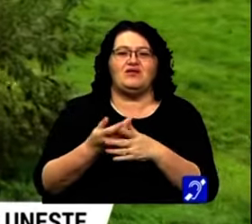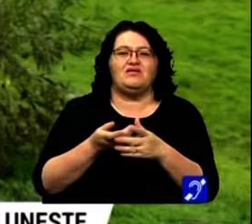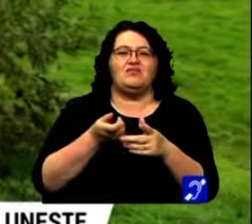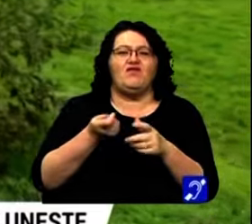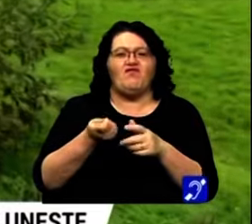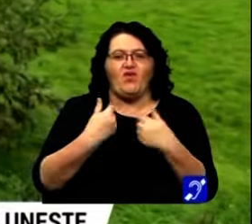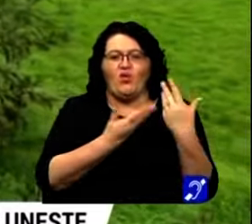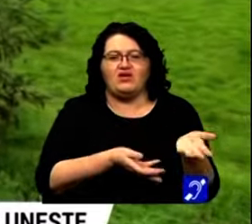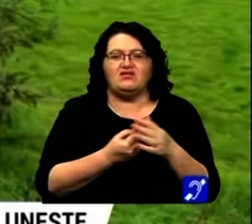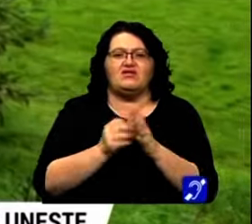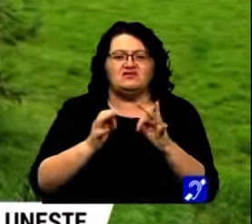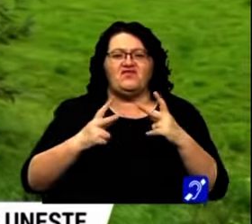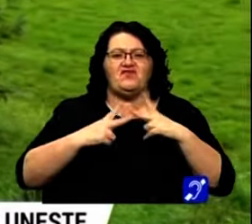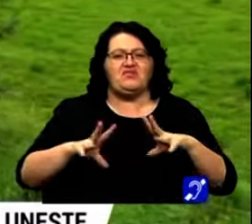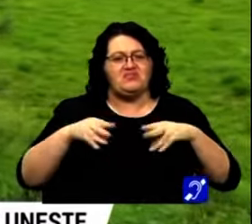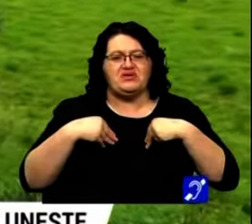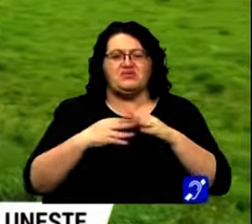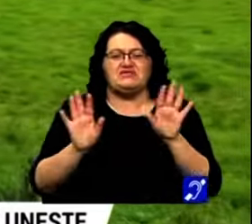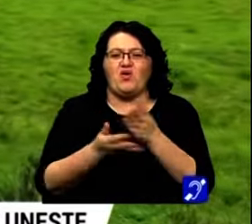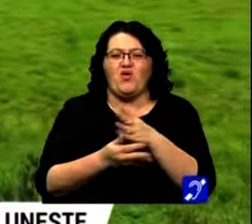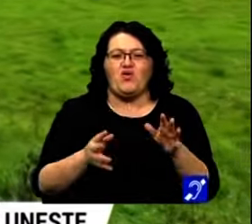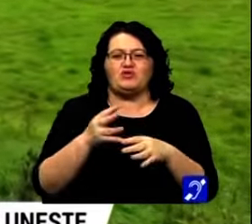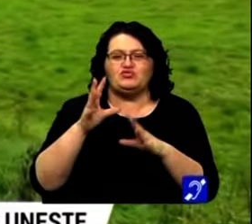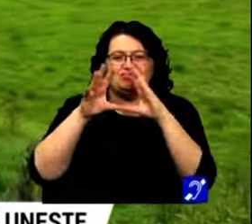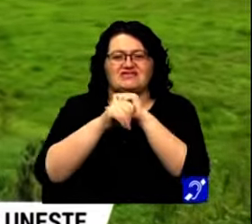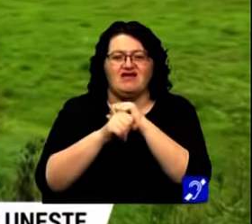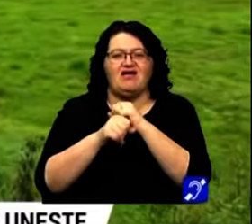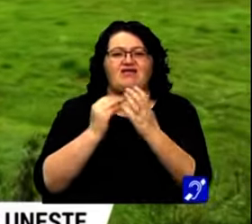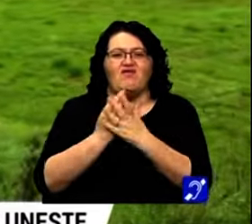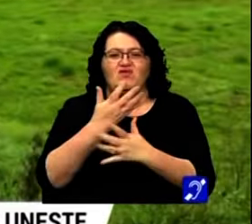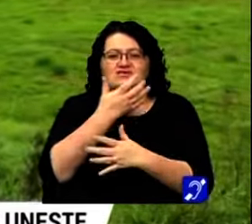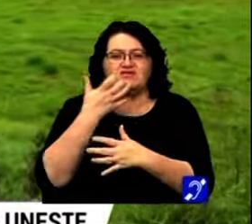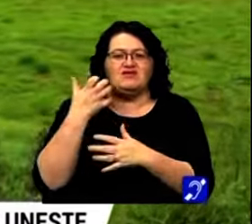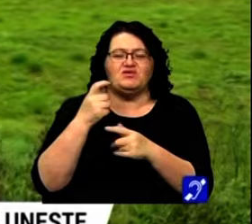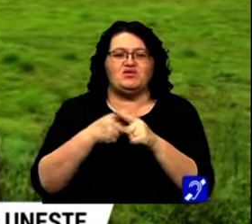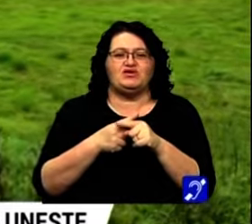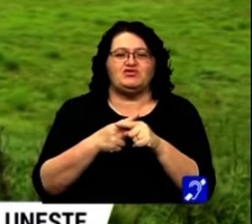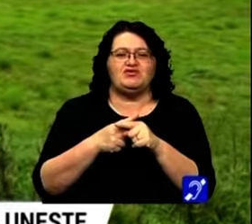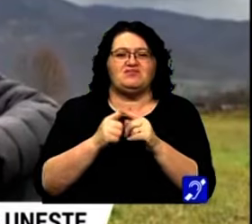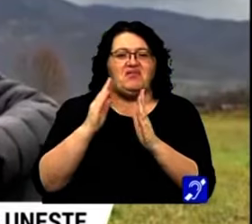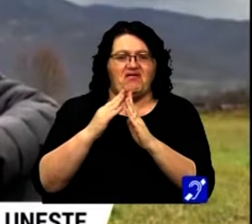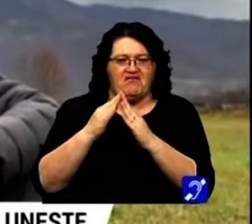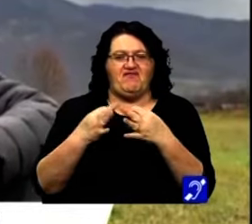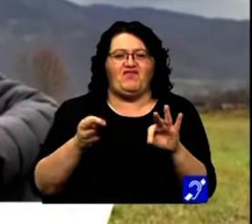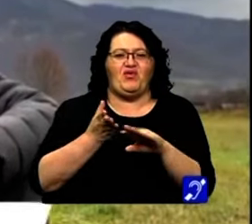focul, am fost primiți. În fiecare seară am avut căldură și gazdă.